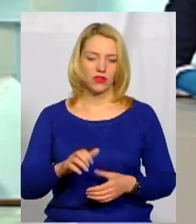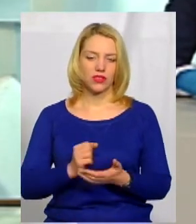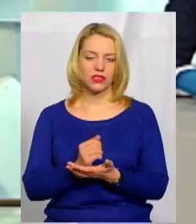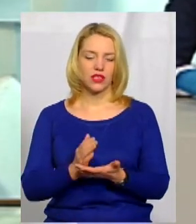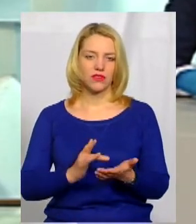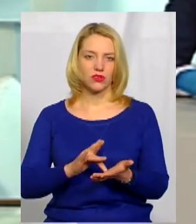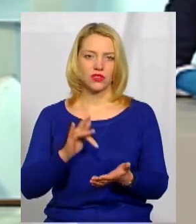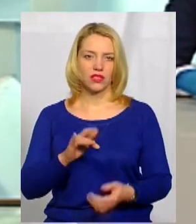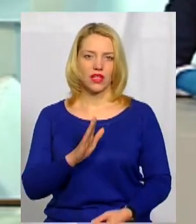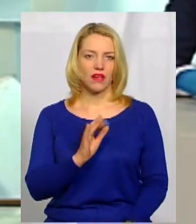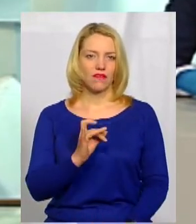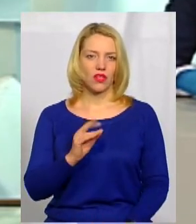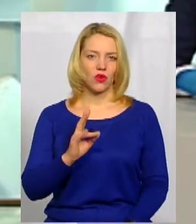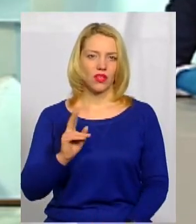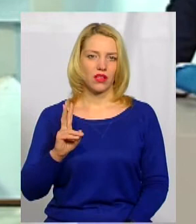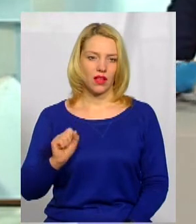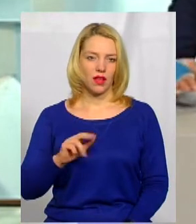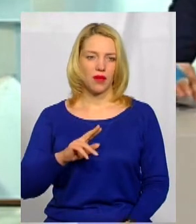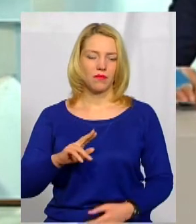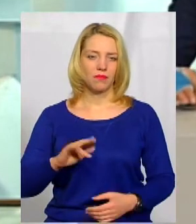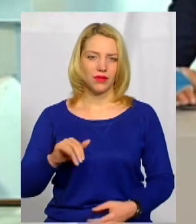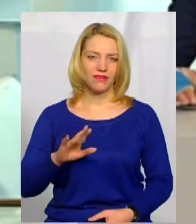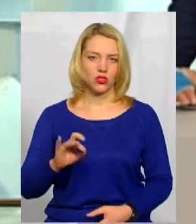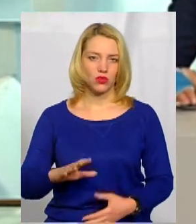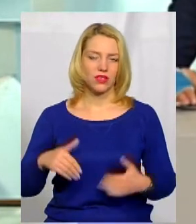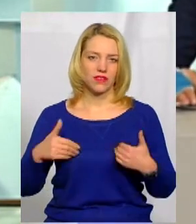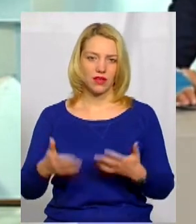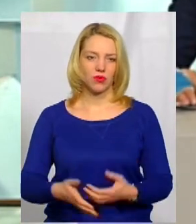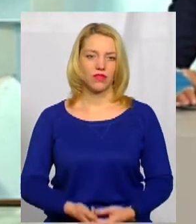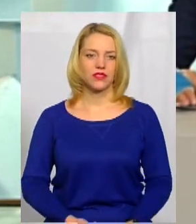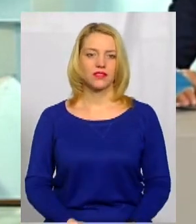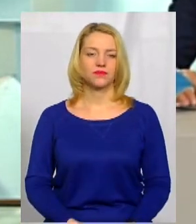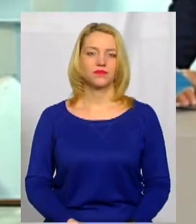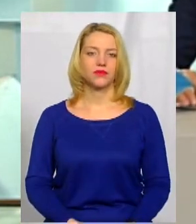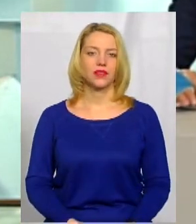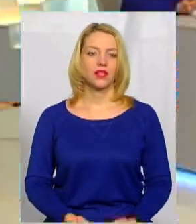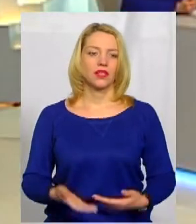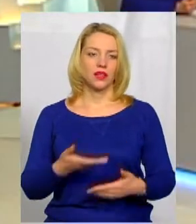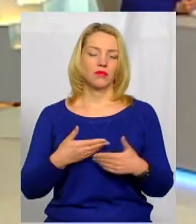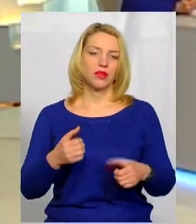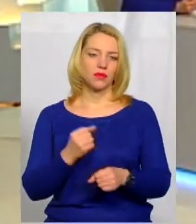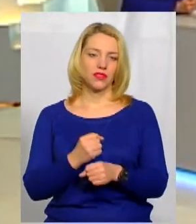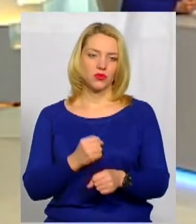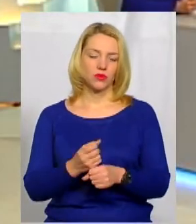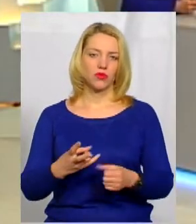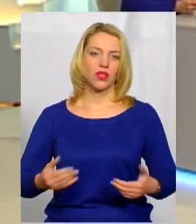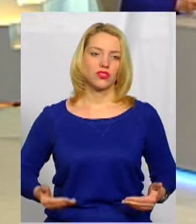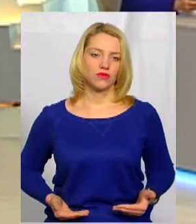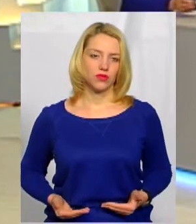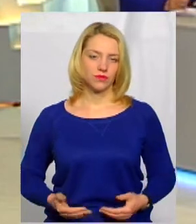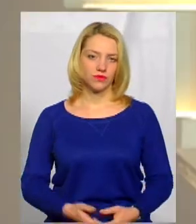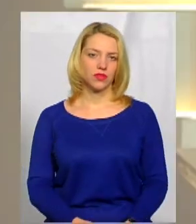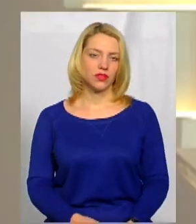сервісного центру Веронікою Підвисоцькою. Вітаю вас, пані Вероніки. Ми працюємо наживо,